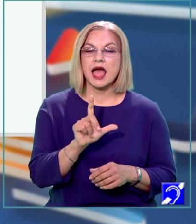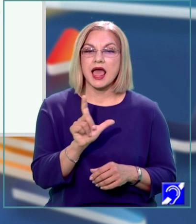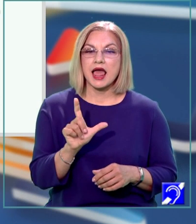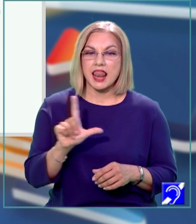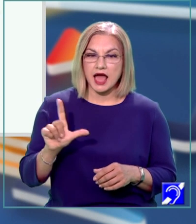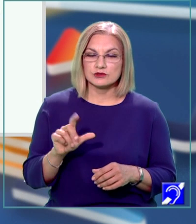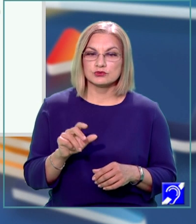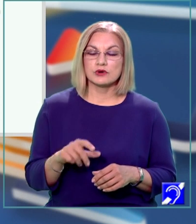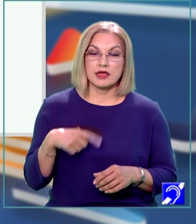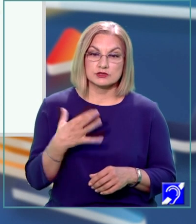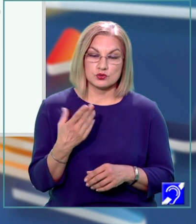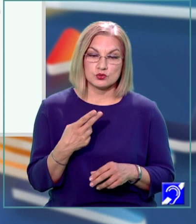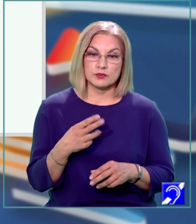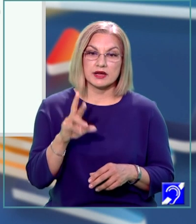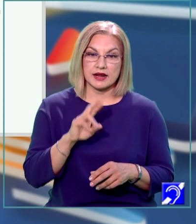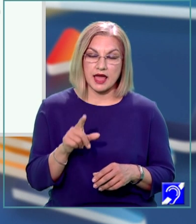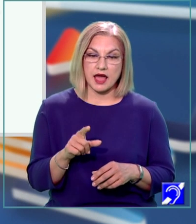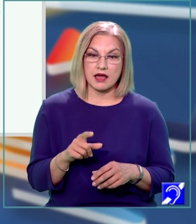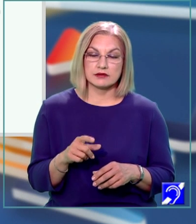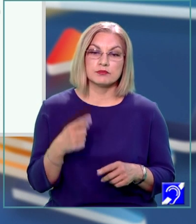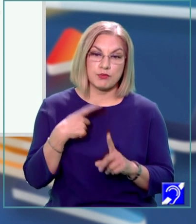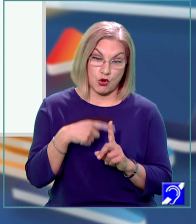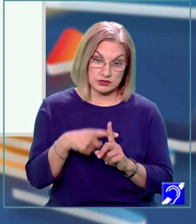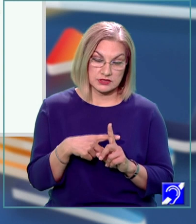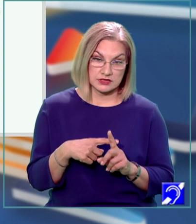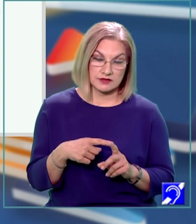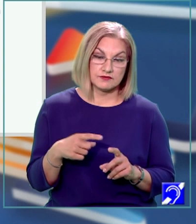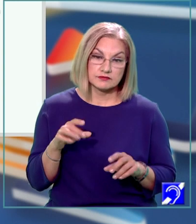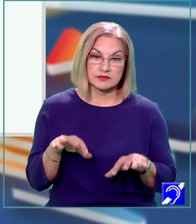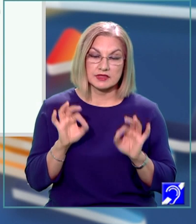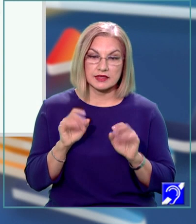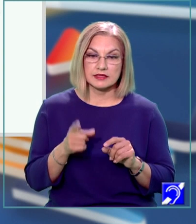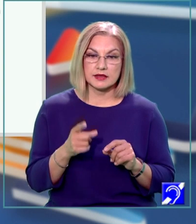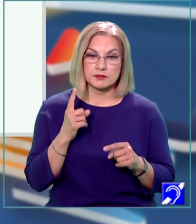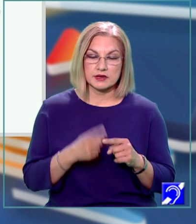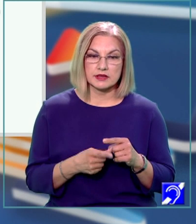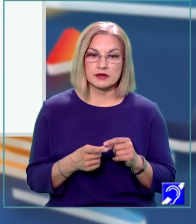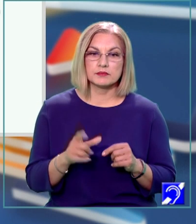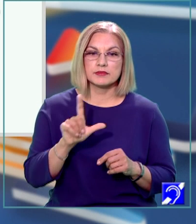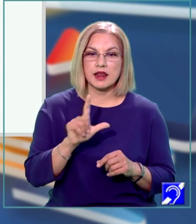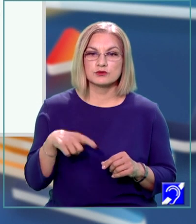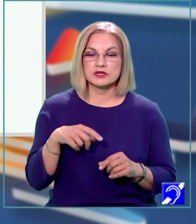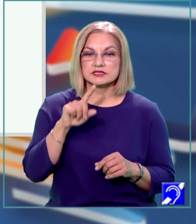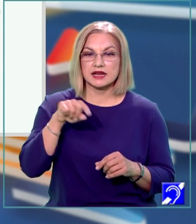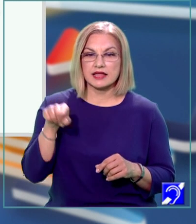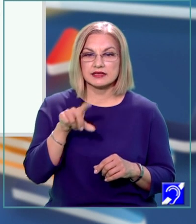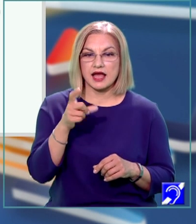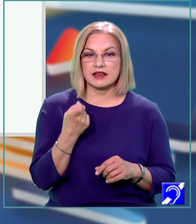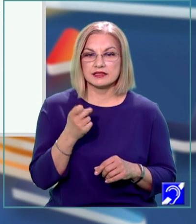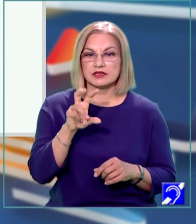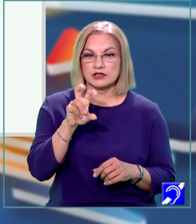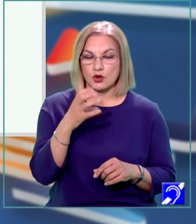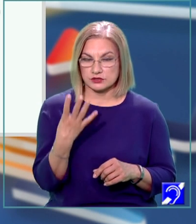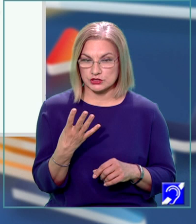un număr real, strict, pozitiv, determinăm că latura este radical din 24. Prin